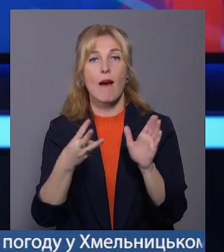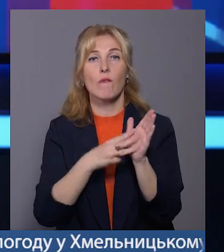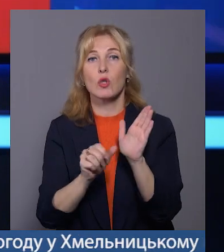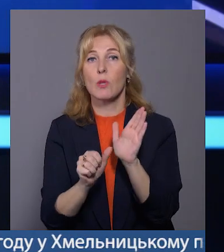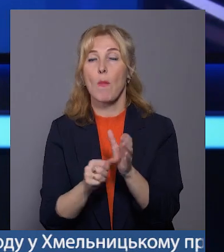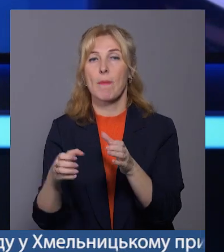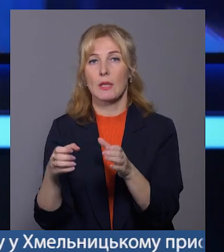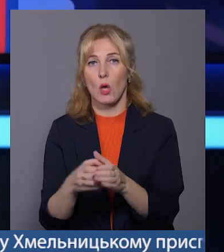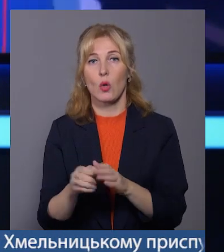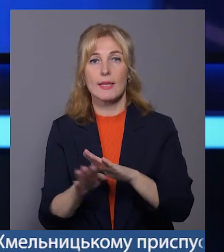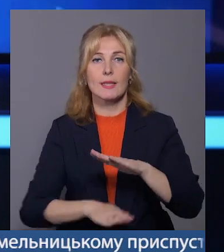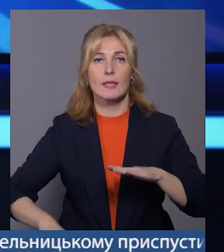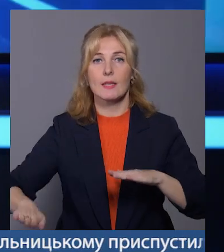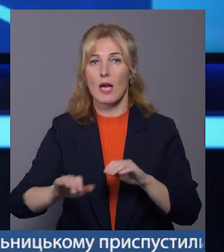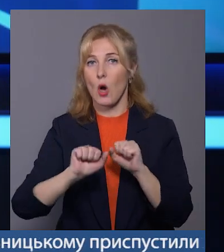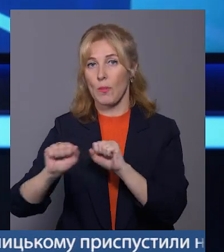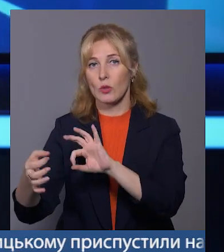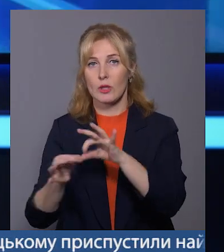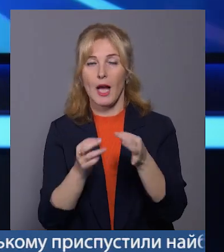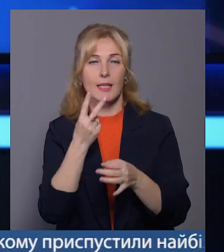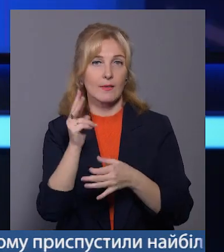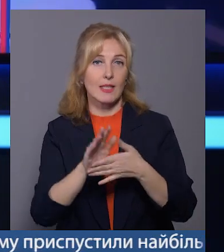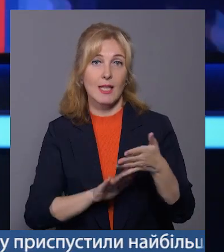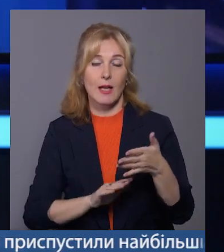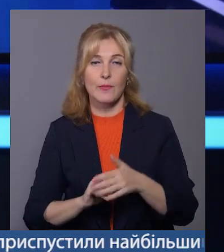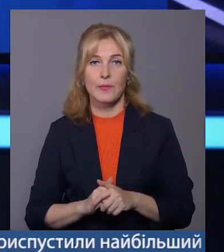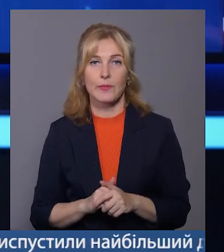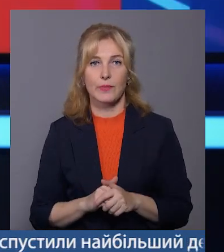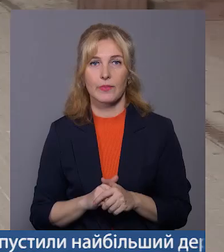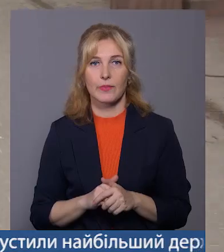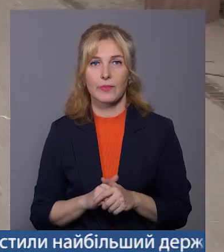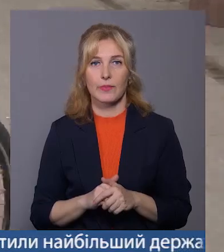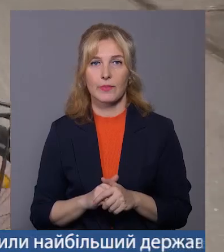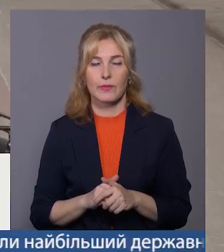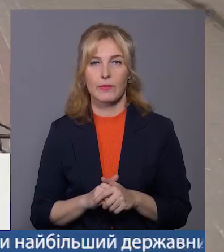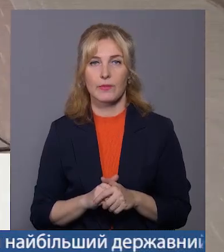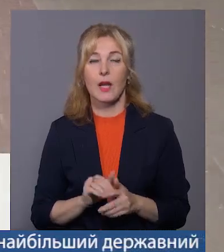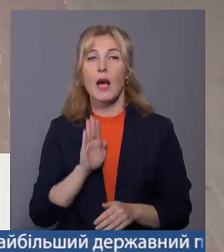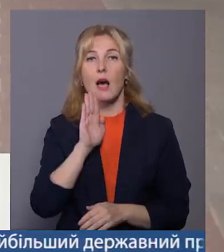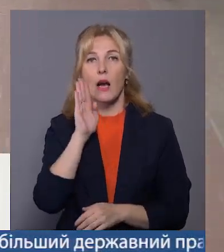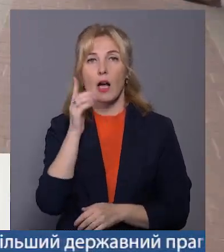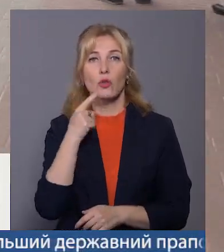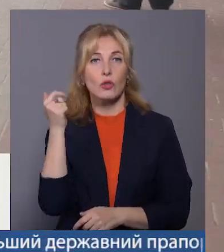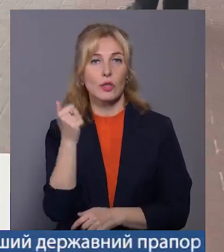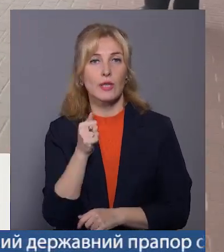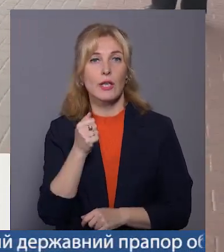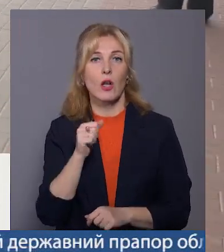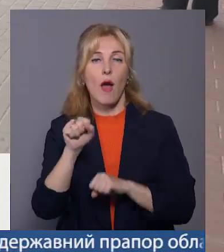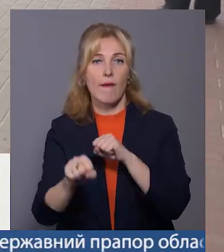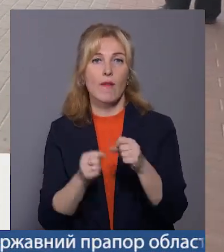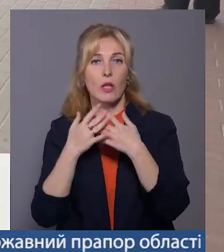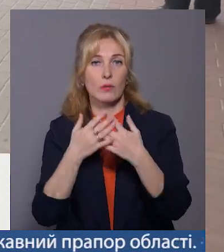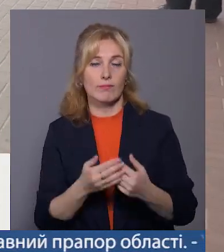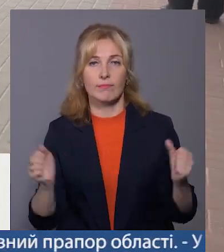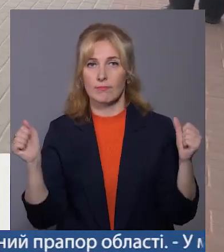-го батальйону тероборони. Деталі в сюжеті Вікторії Паламар. Ранок неділі велолюбителі збираються у